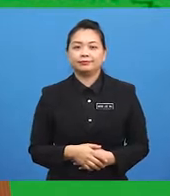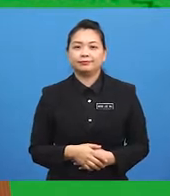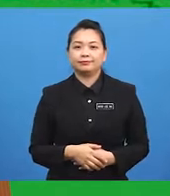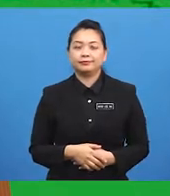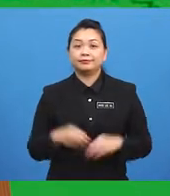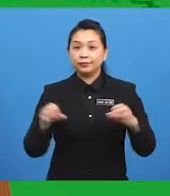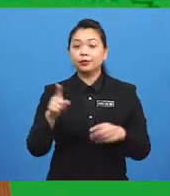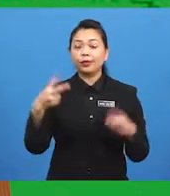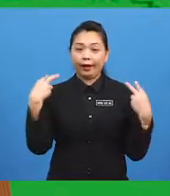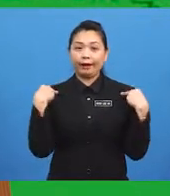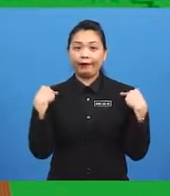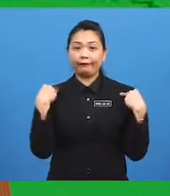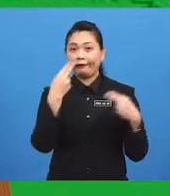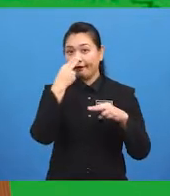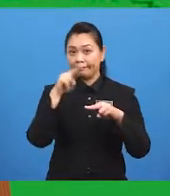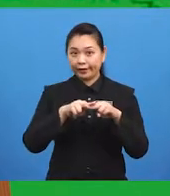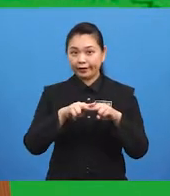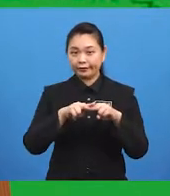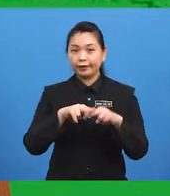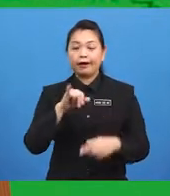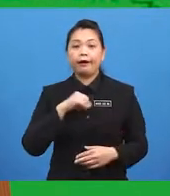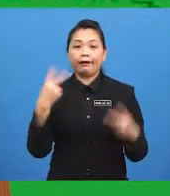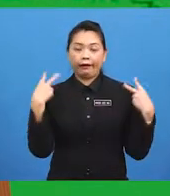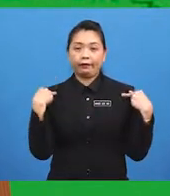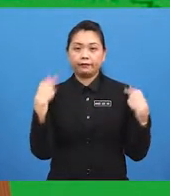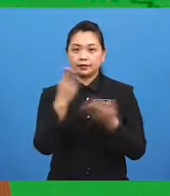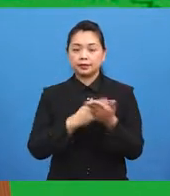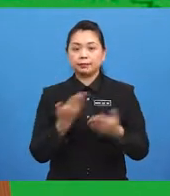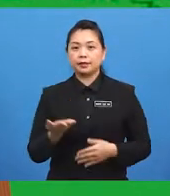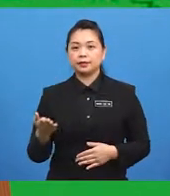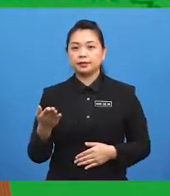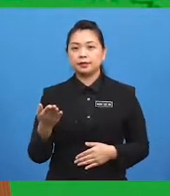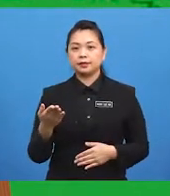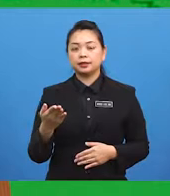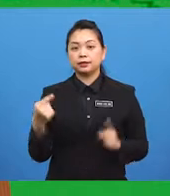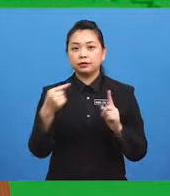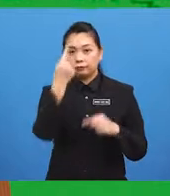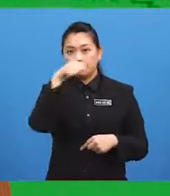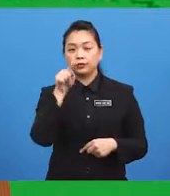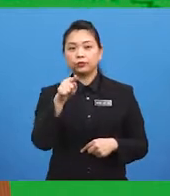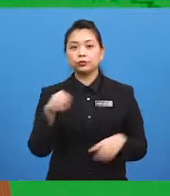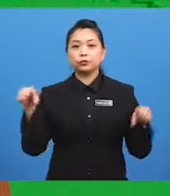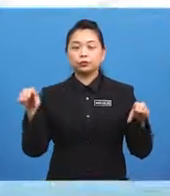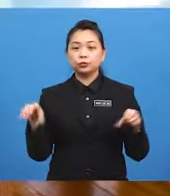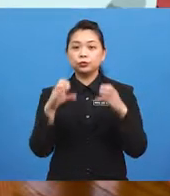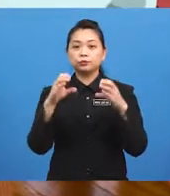Did you have fun? I have something else that is fun for you to do